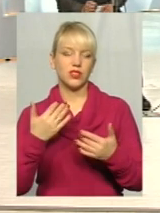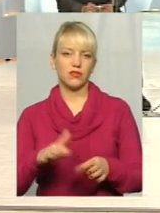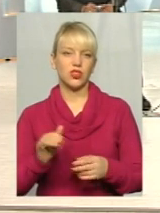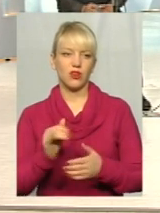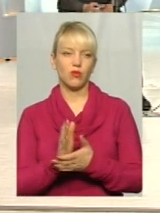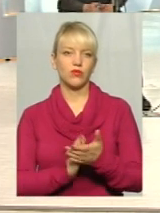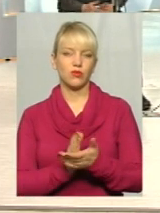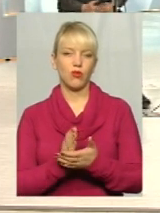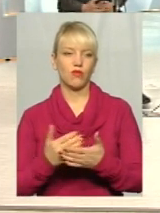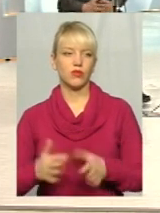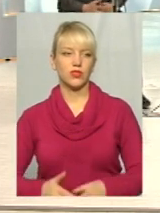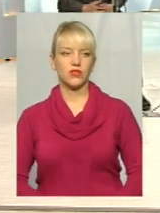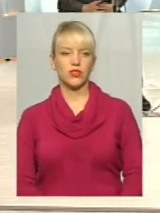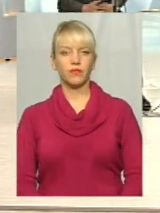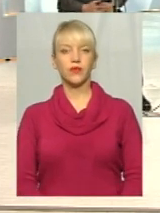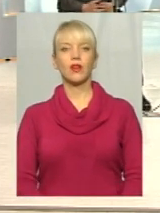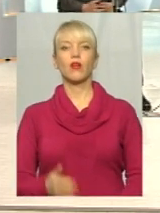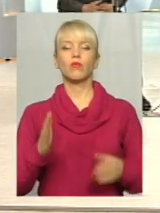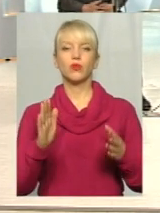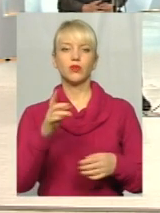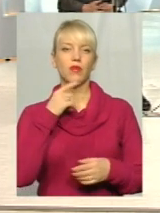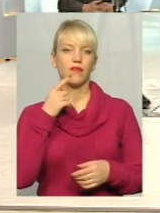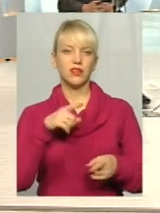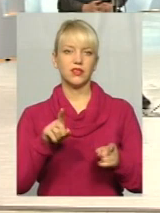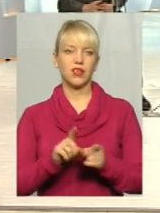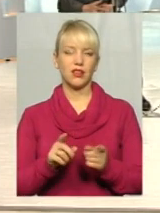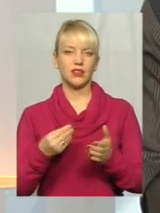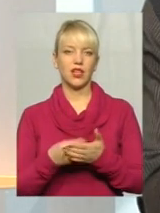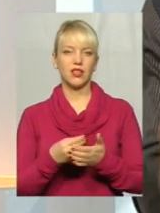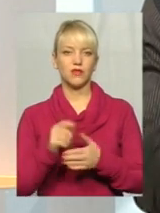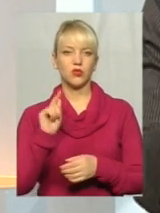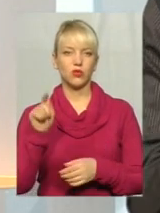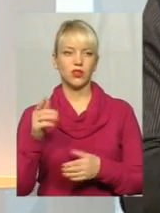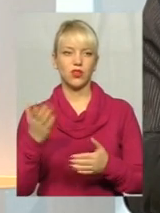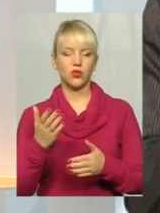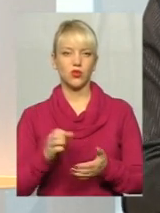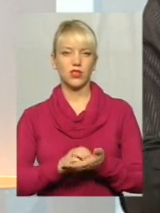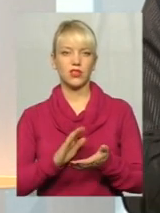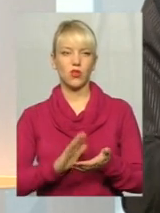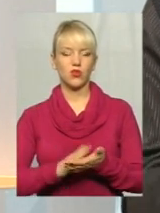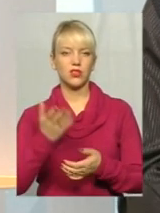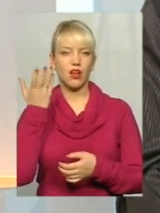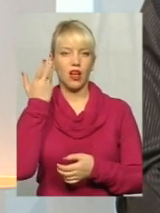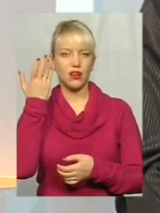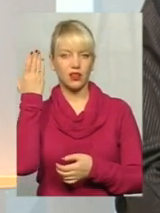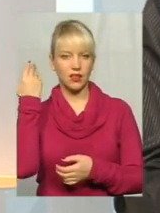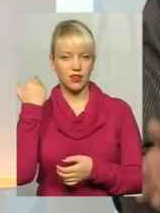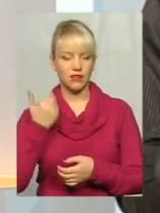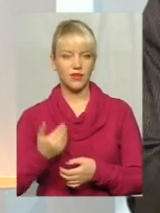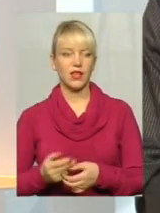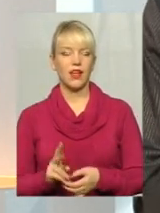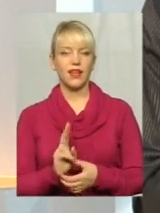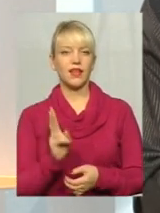обслуговуються вами? Будемо говорить так, що тариф той, який заложен коли-то і кем-то, і